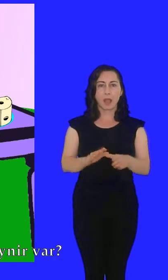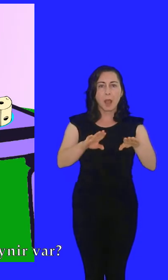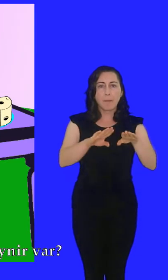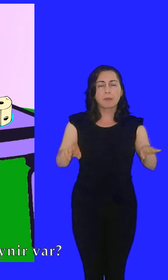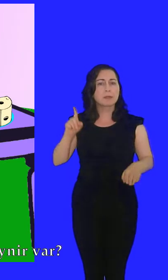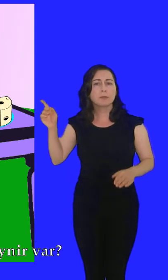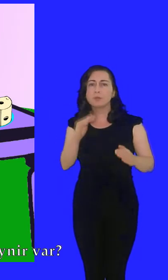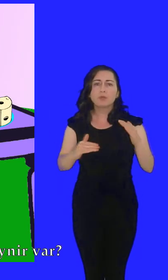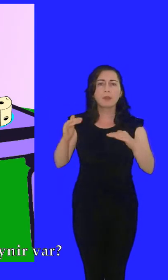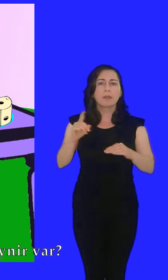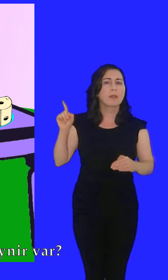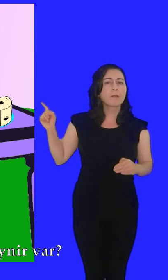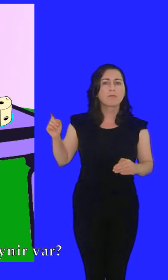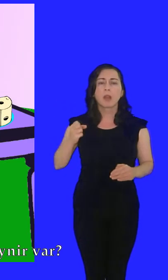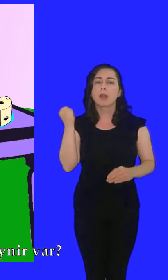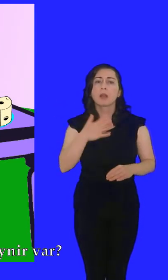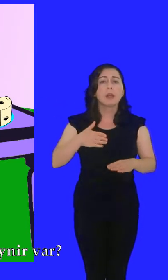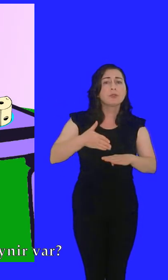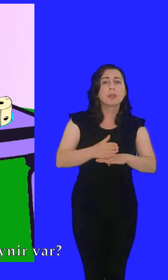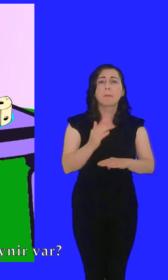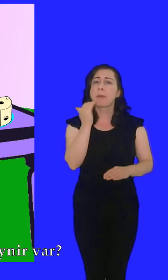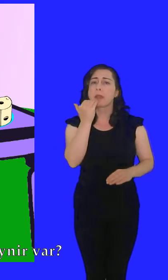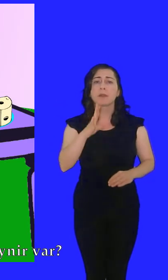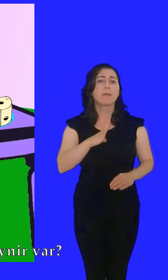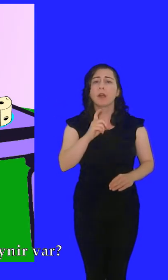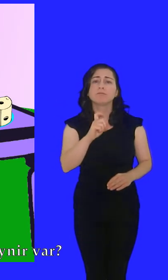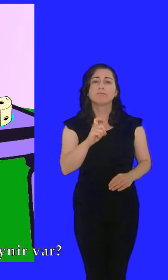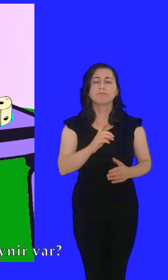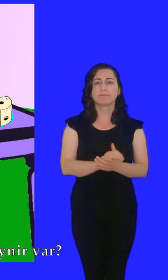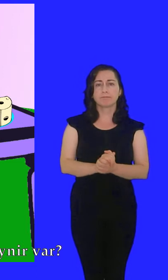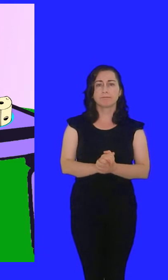Masanın üzerinde kaç dilim peynir var?